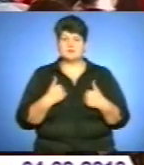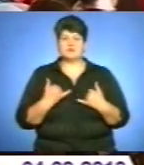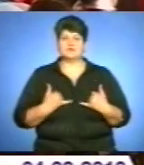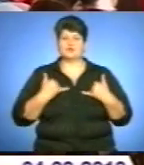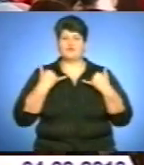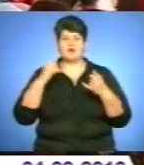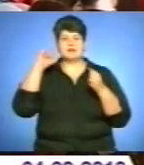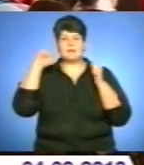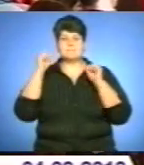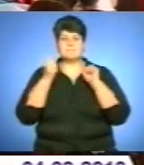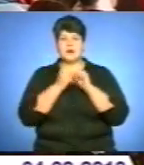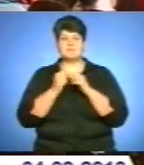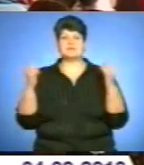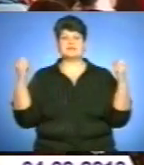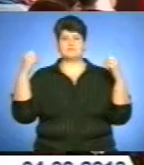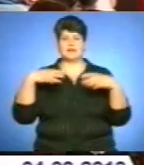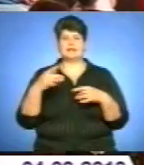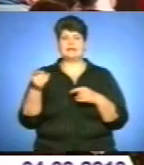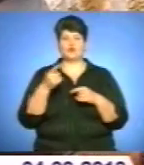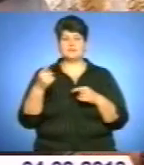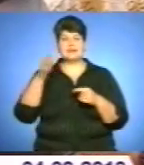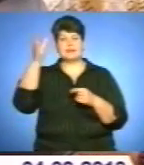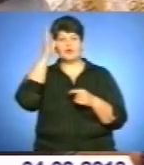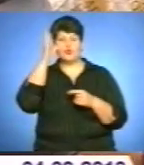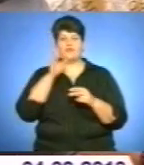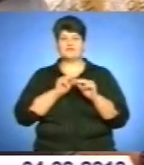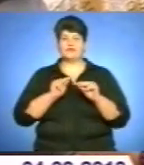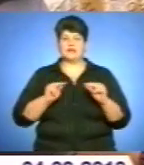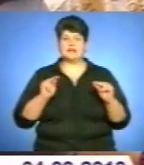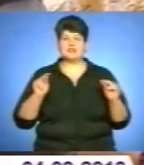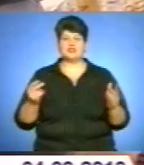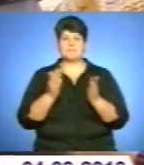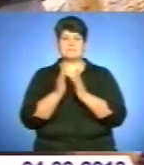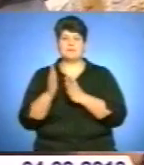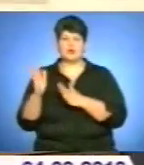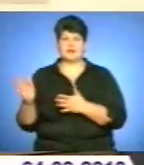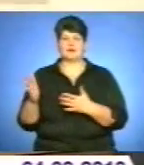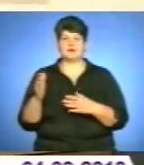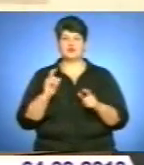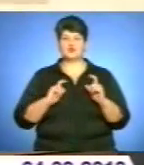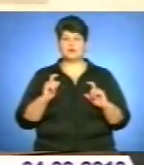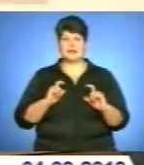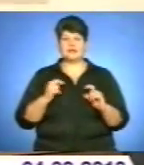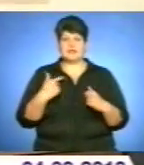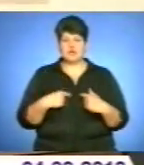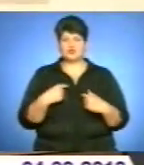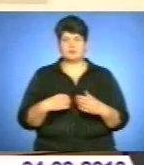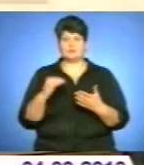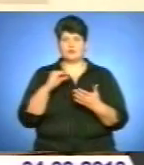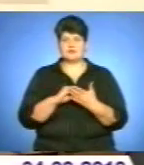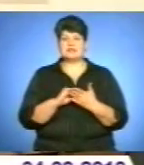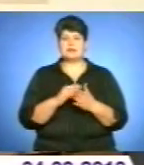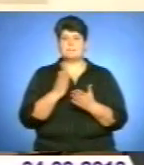Галачини зібралися тернопільські науковці, викладачі, бібліотекарі, студенти. Я собі поставив за мету